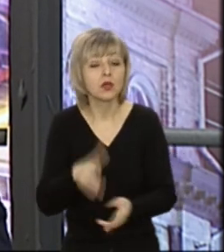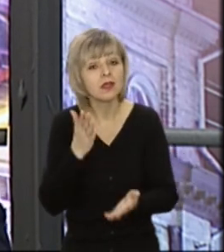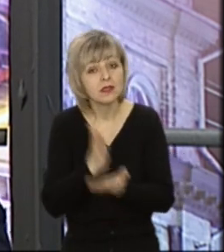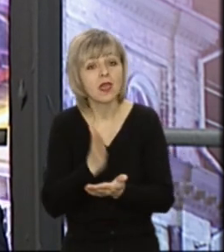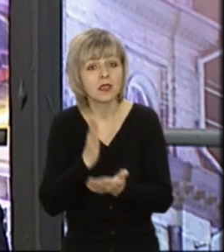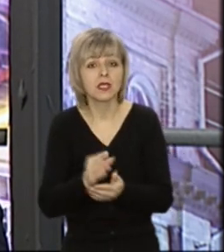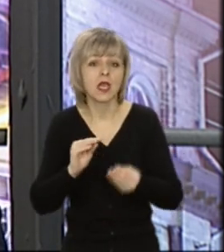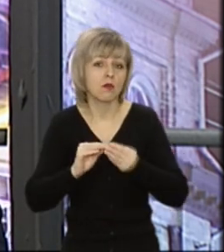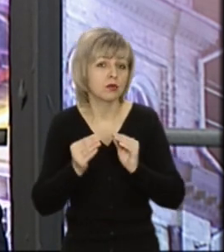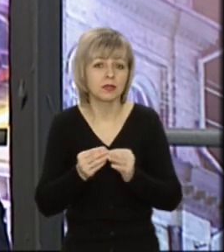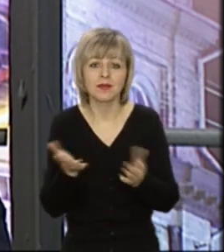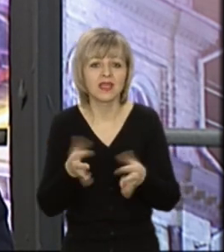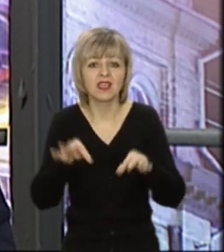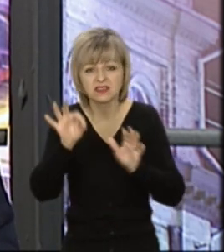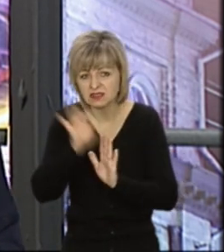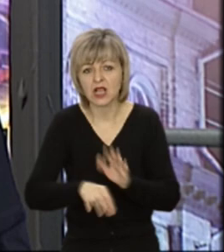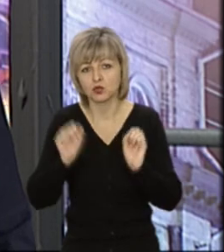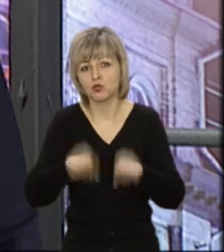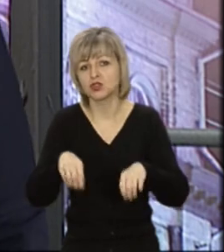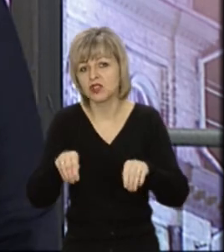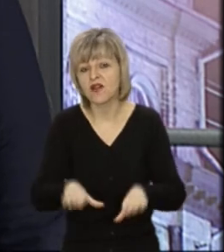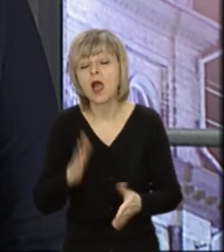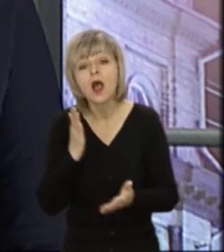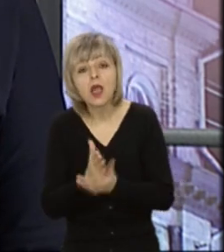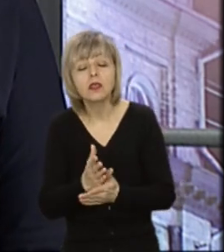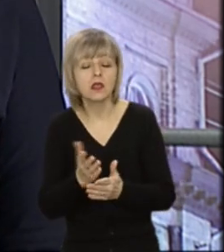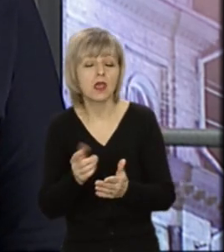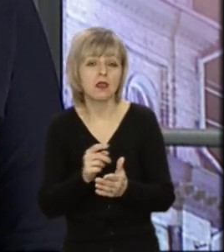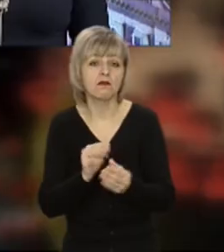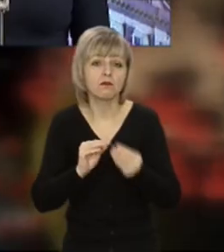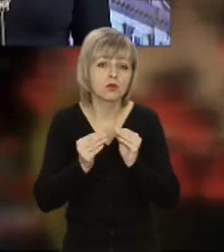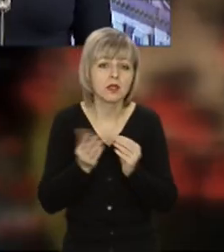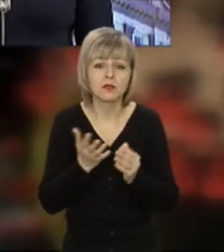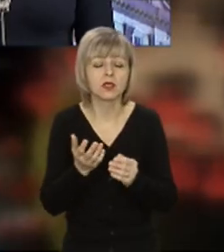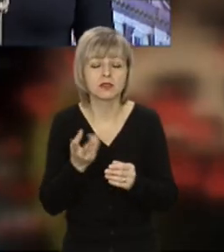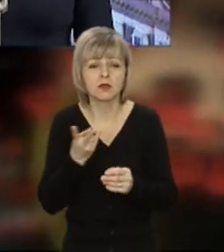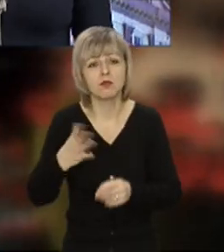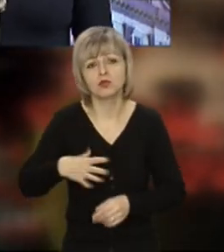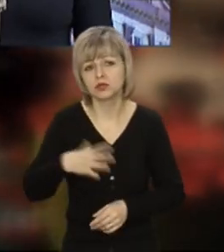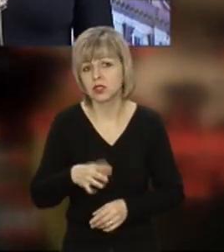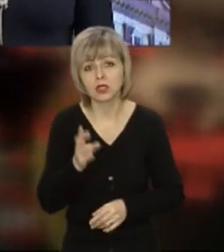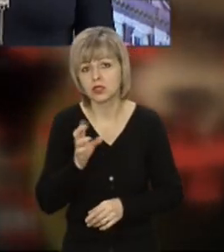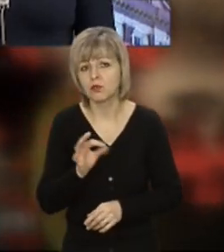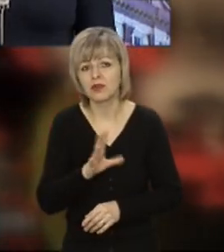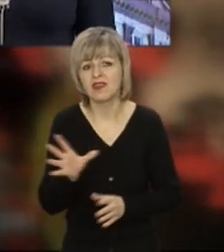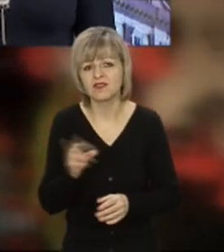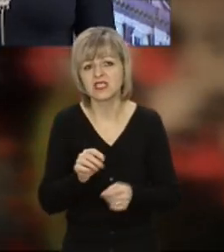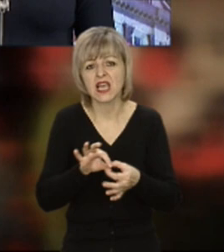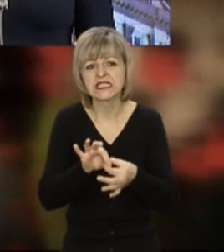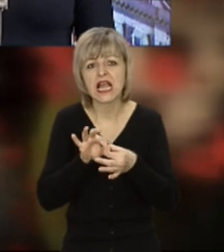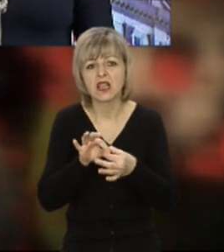вирішуються відразу, а є питання, які необхідно вирішити більш тривалий час, тому що не все залежить від медика.